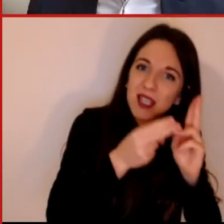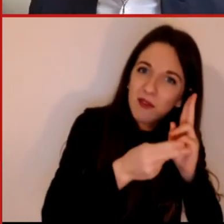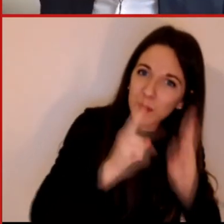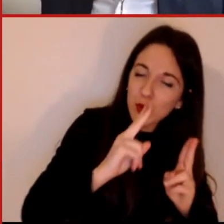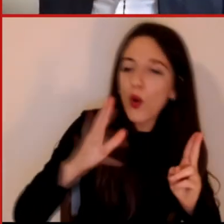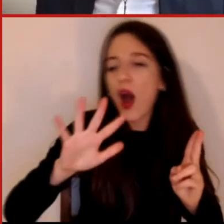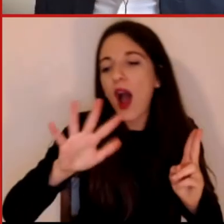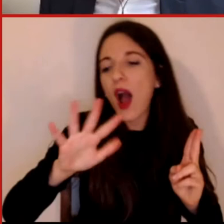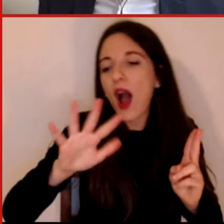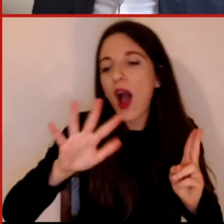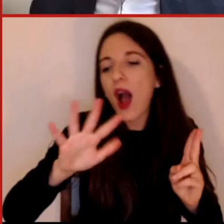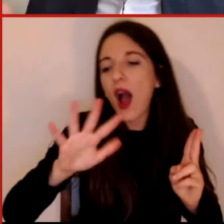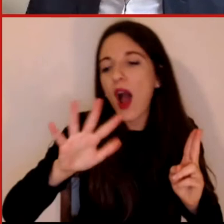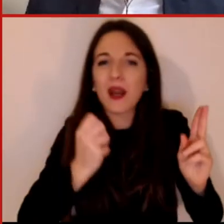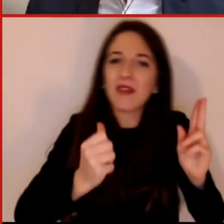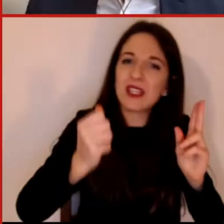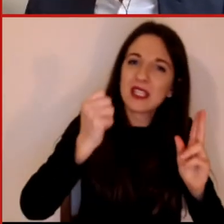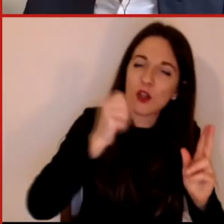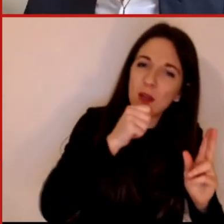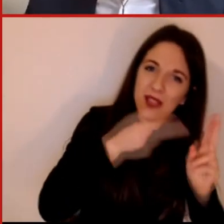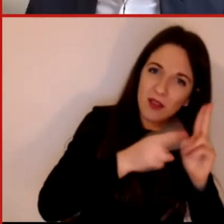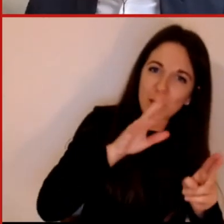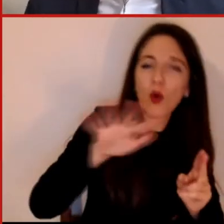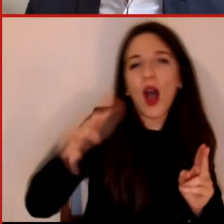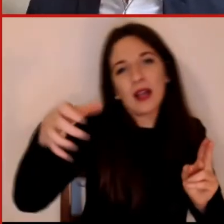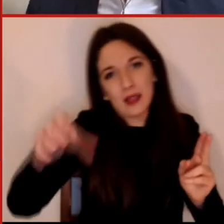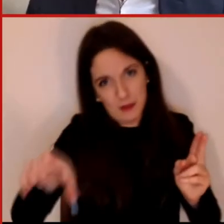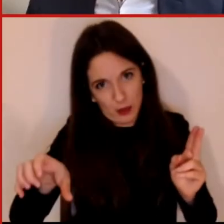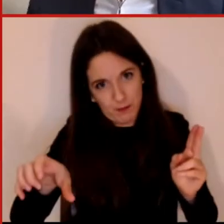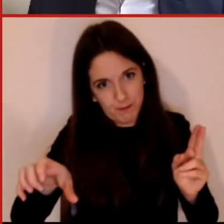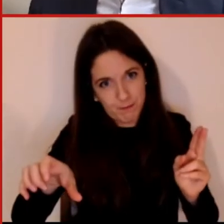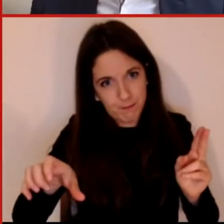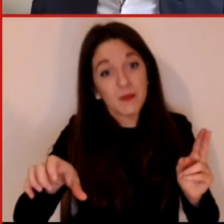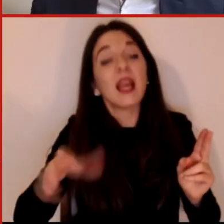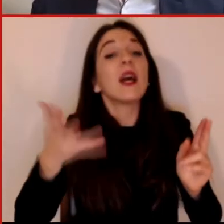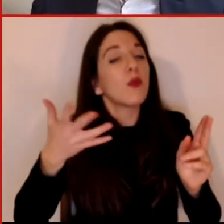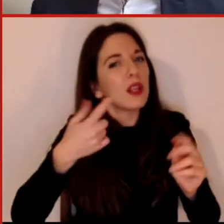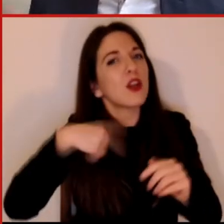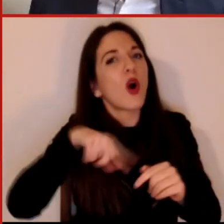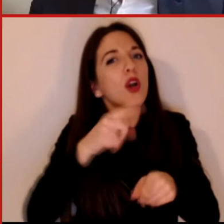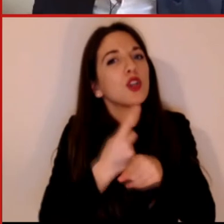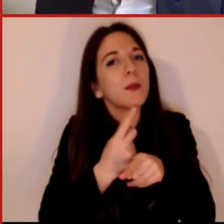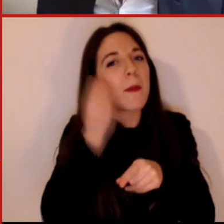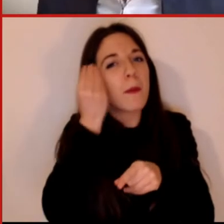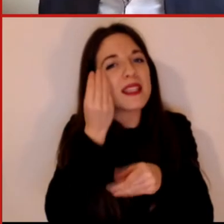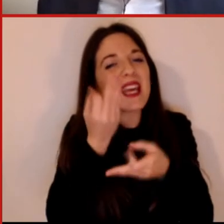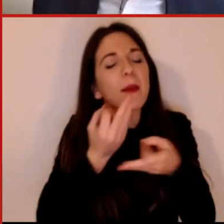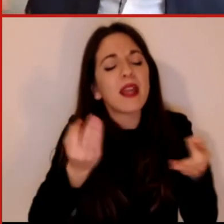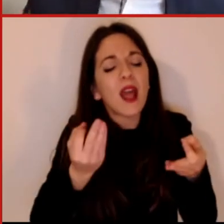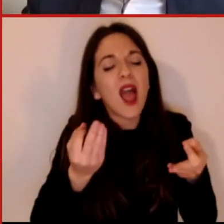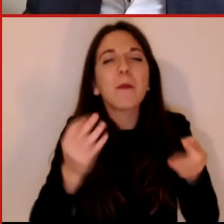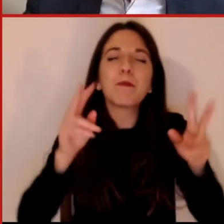algoritmi di intelligenza artificiale ma anche a quella che noi chiamiamo poi la costruzione dei mondi artificiali, cioè quello di creare dei sistemi